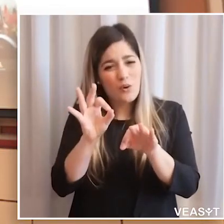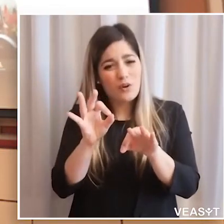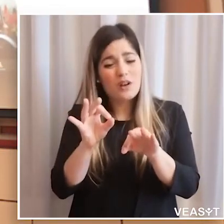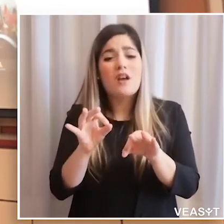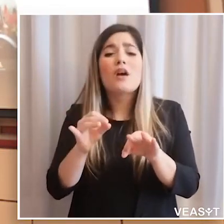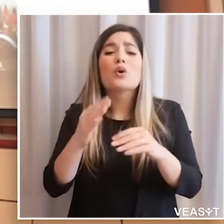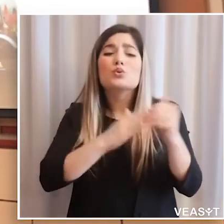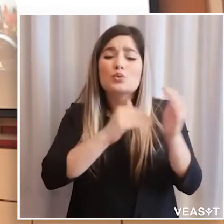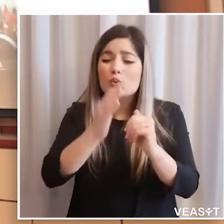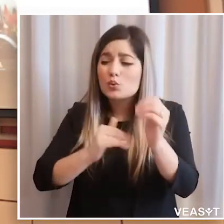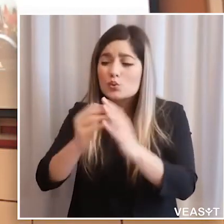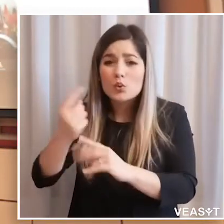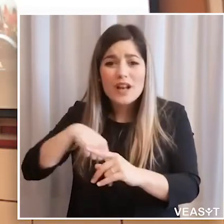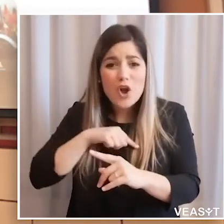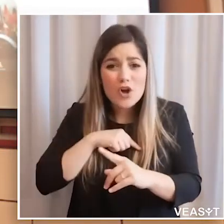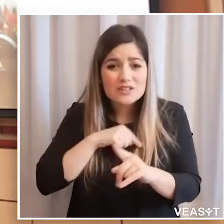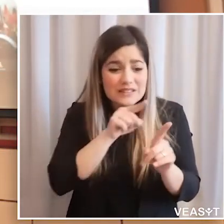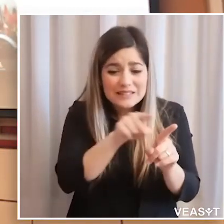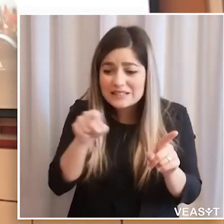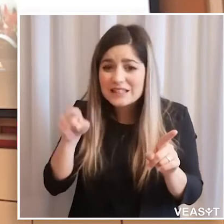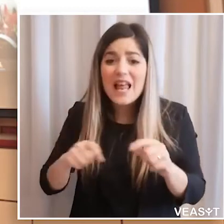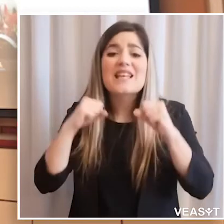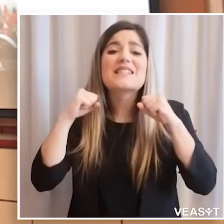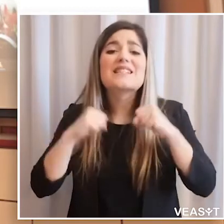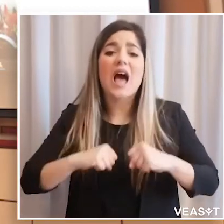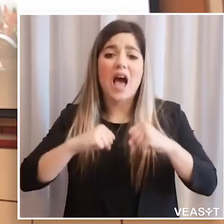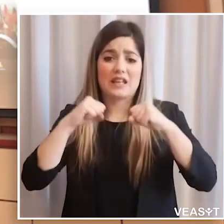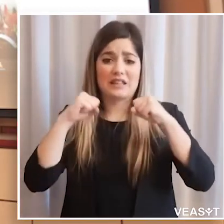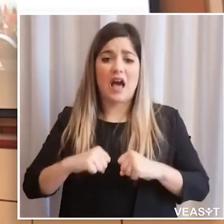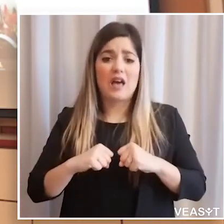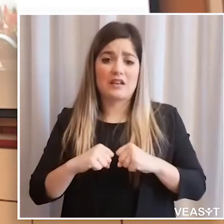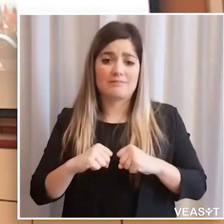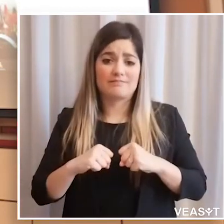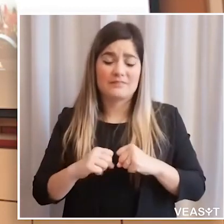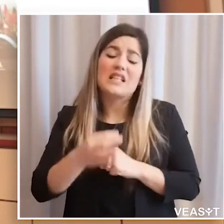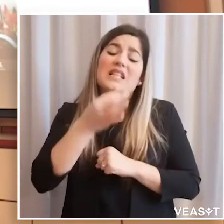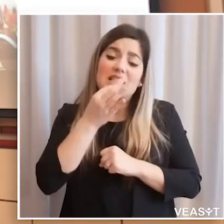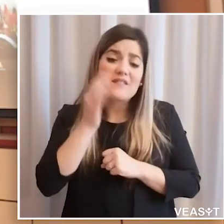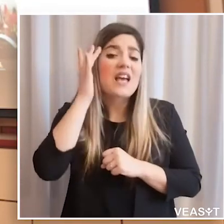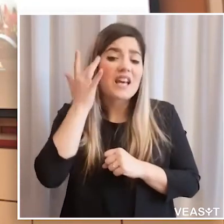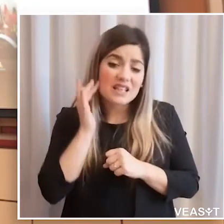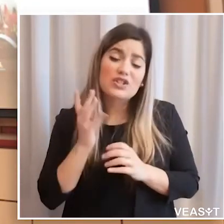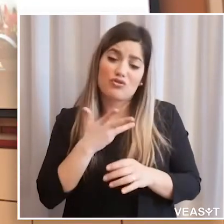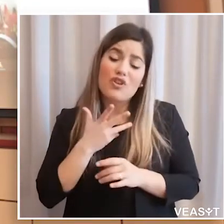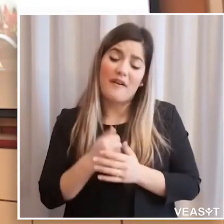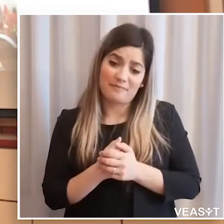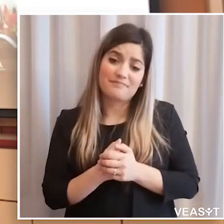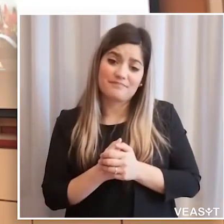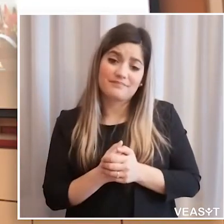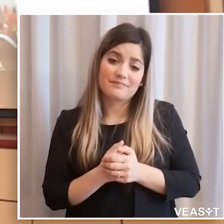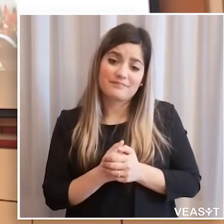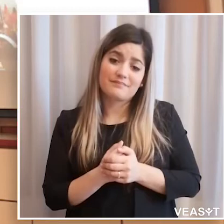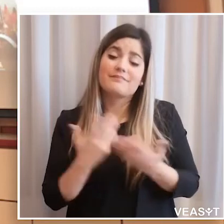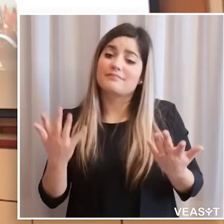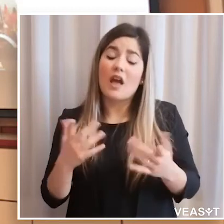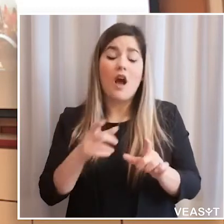risegnalare con attenzione che le nostre strutture sono delle strutture sanitarie, che